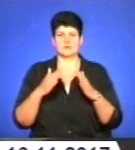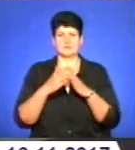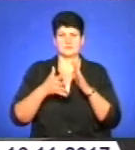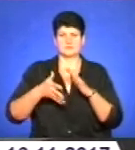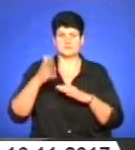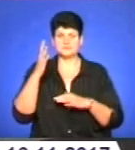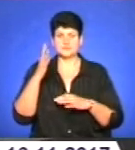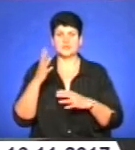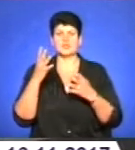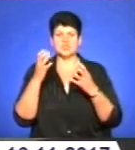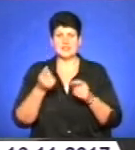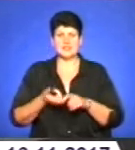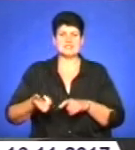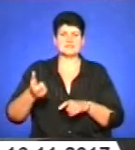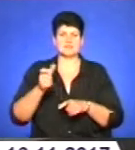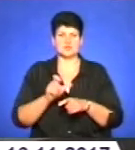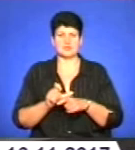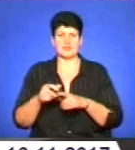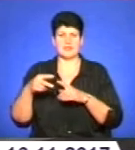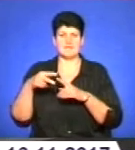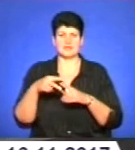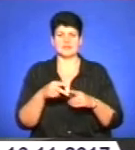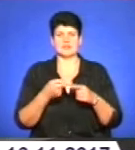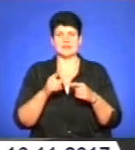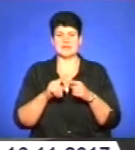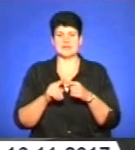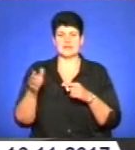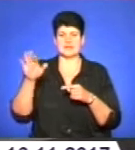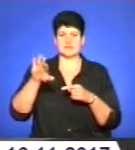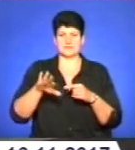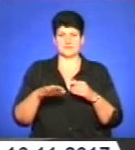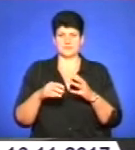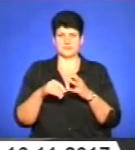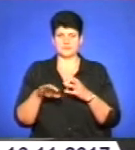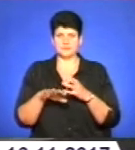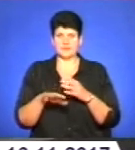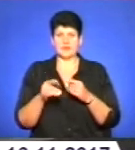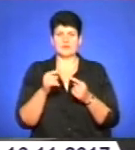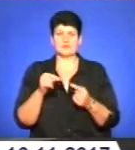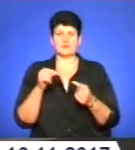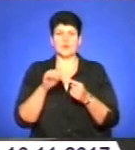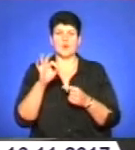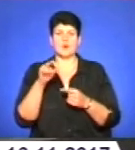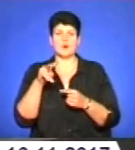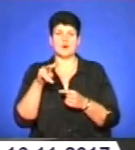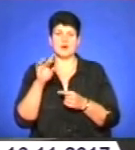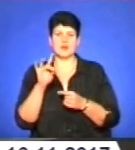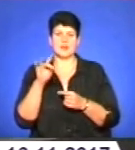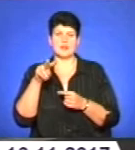ще більше зробить навантаження на цей насипний ґрунт. І, відповідно, Орлика-1 має